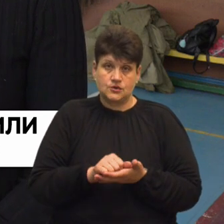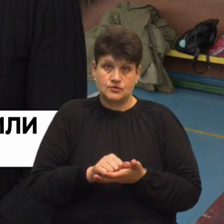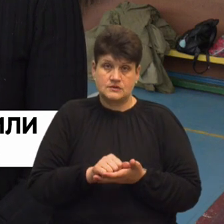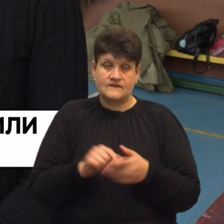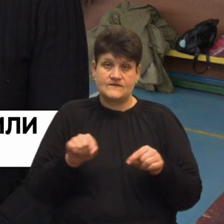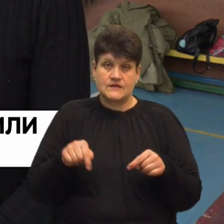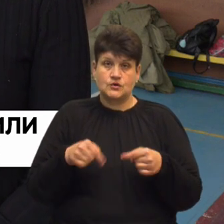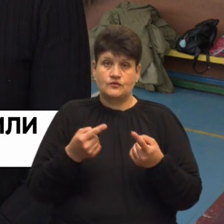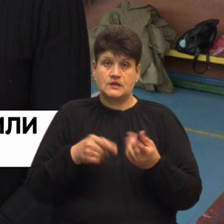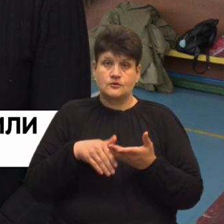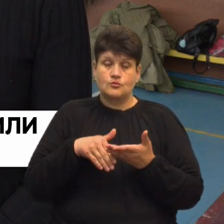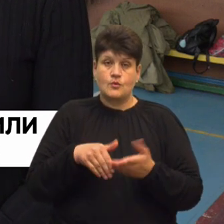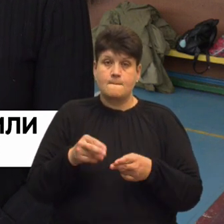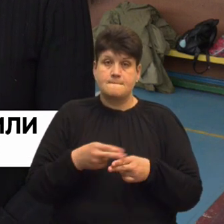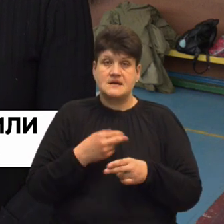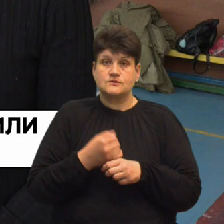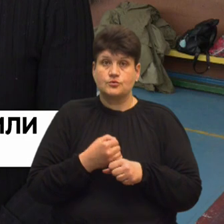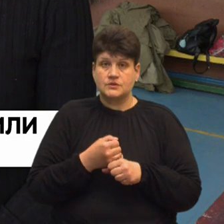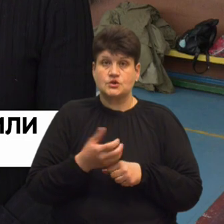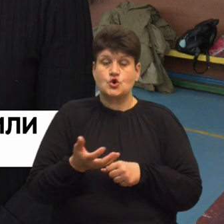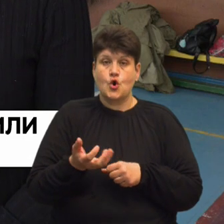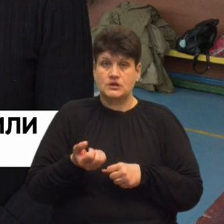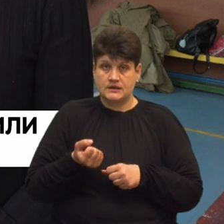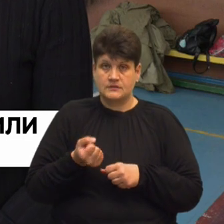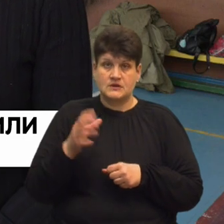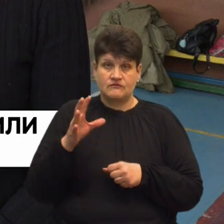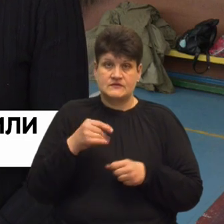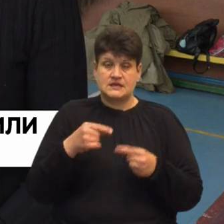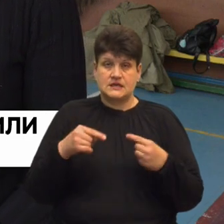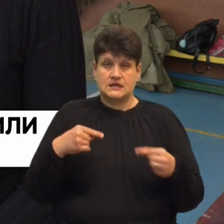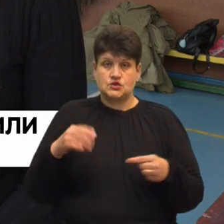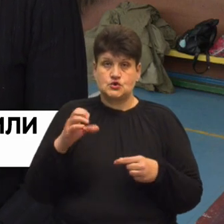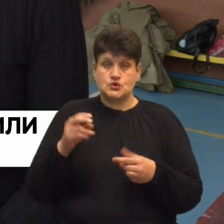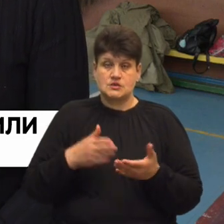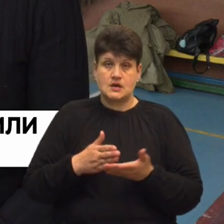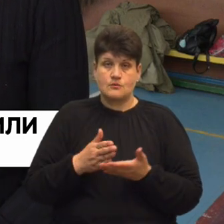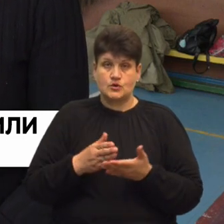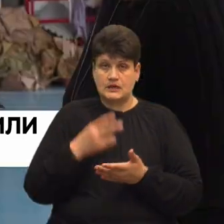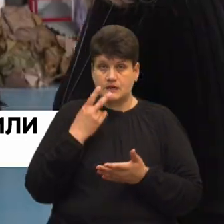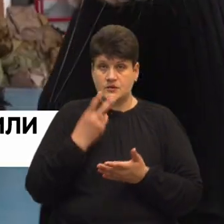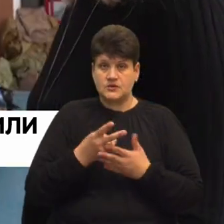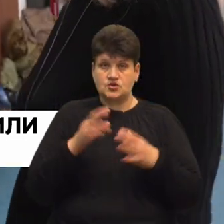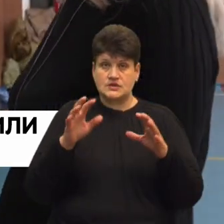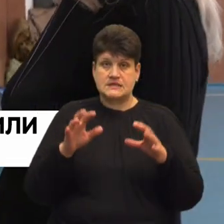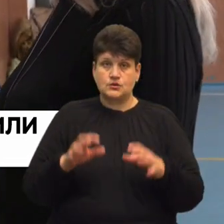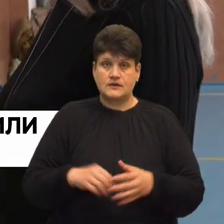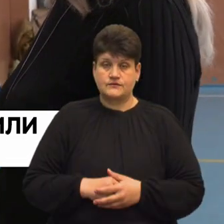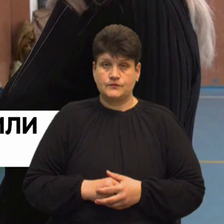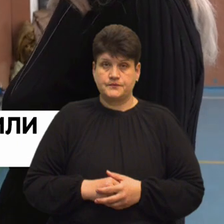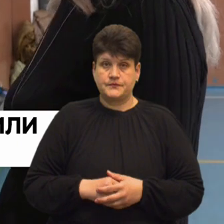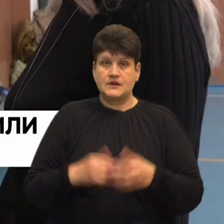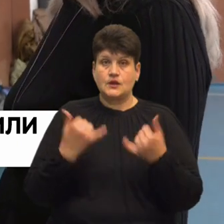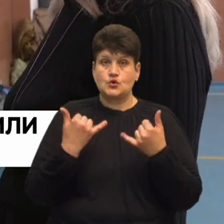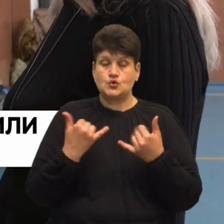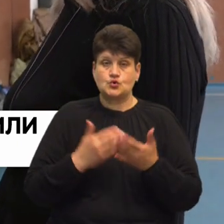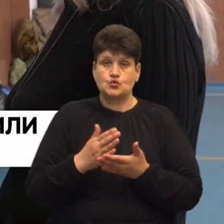відновитися допомогу по безробіттю і отримати всі інші соціальні послуги, які передбачені законодавством. На сьогодні з